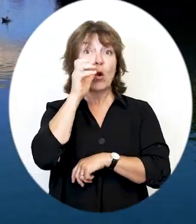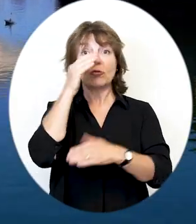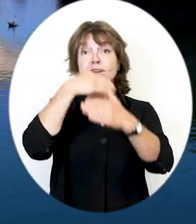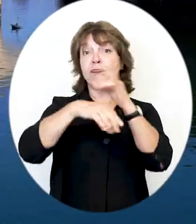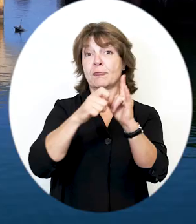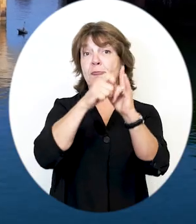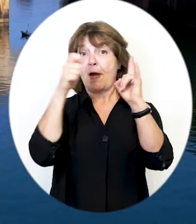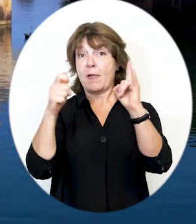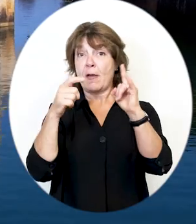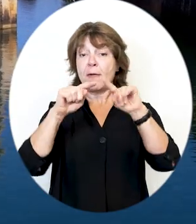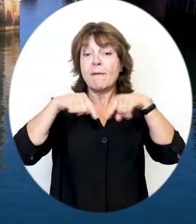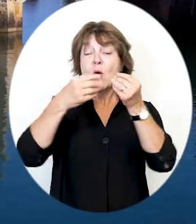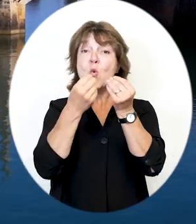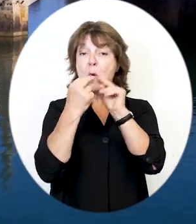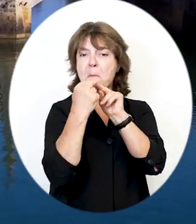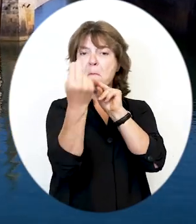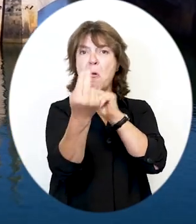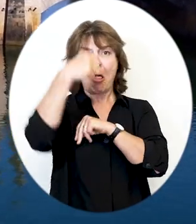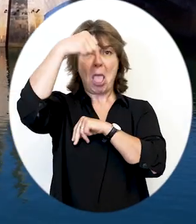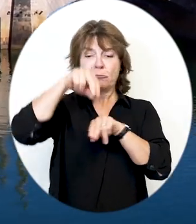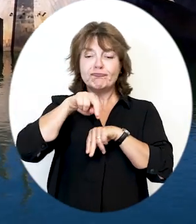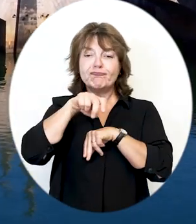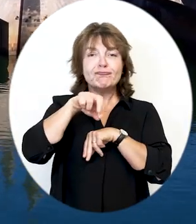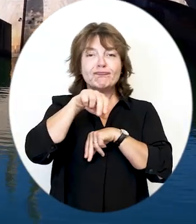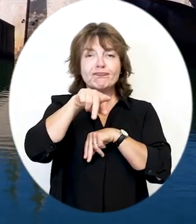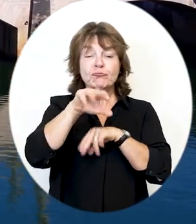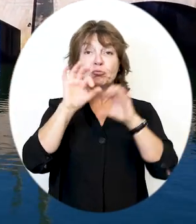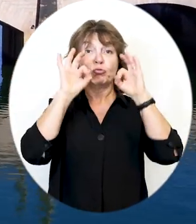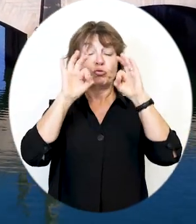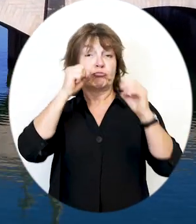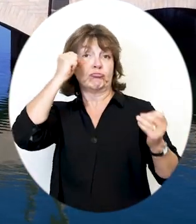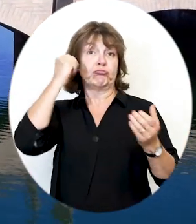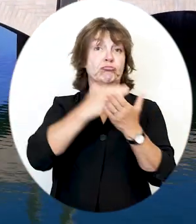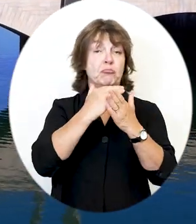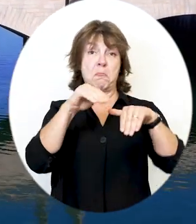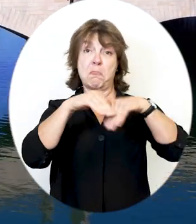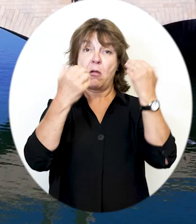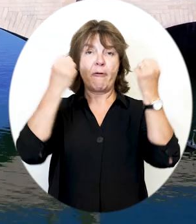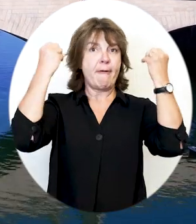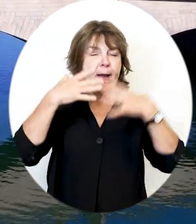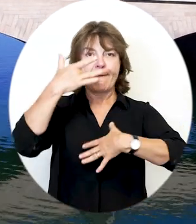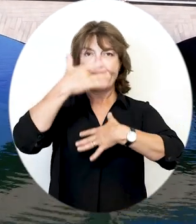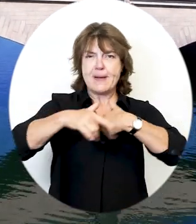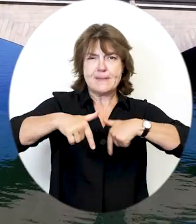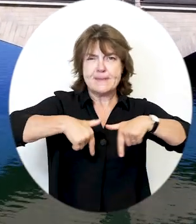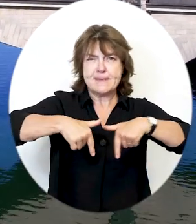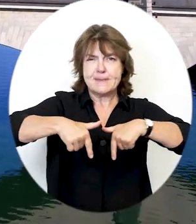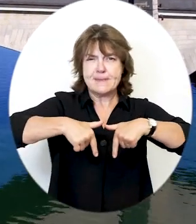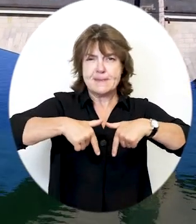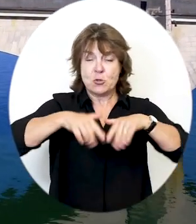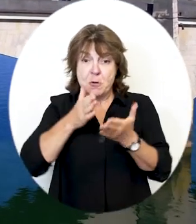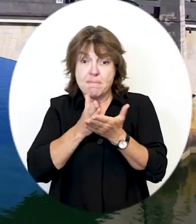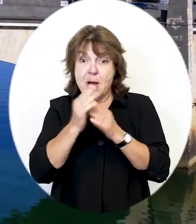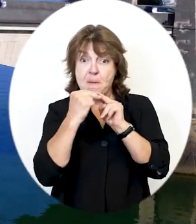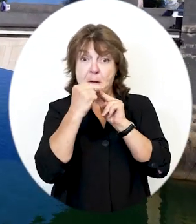cathédrale en empruntant le seul et unique pont sur la Saône. Un matin, il fut retardé et au